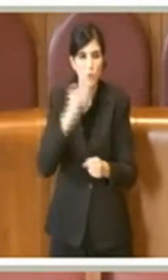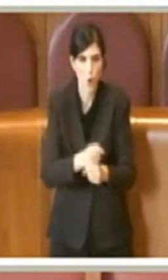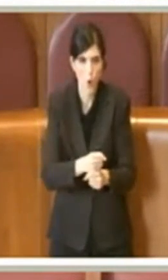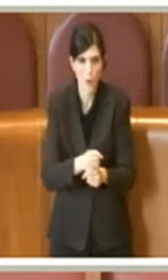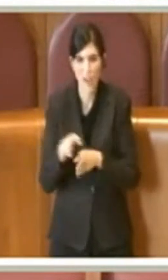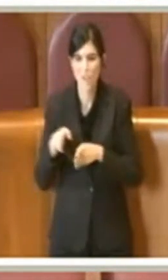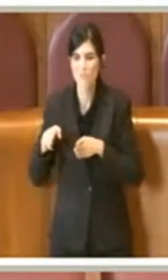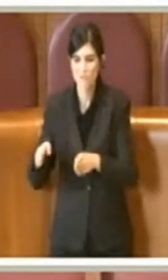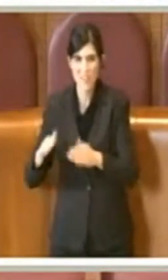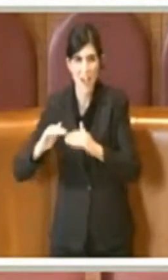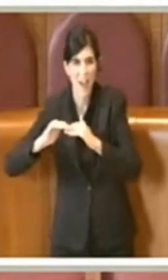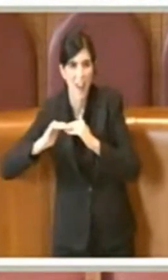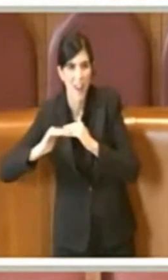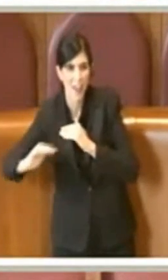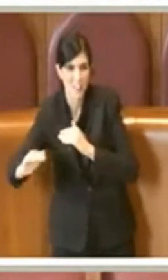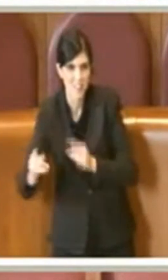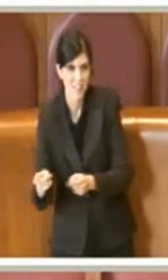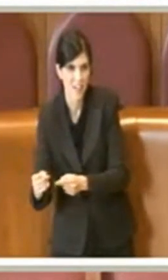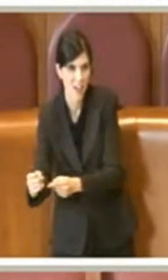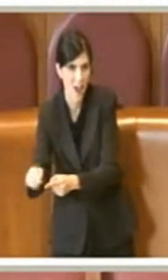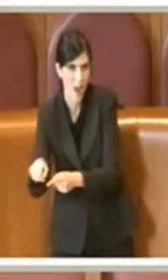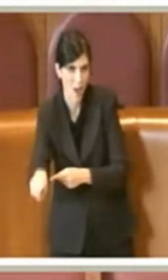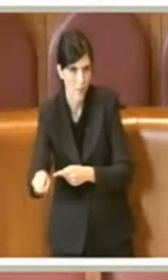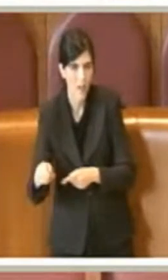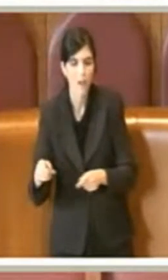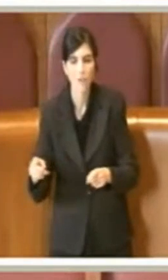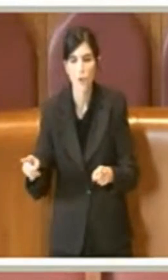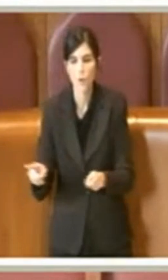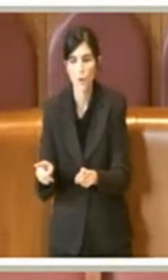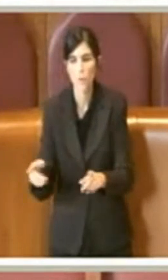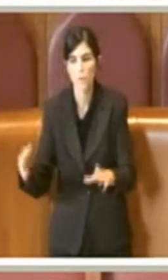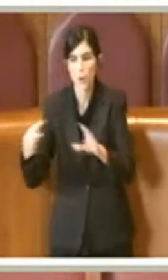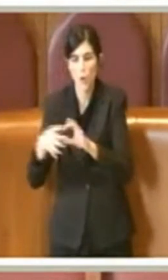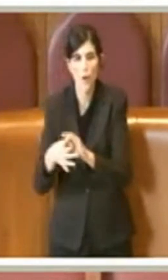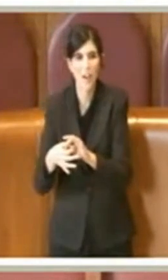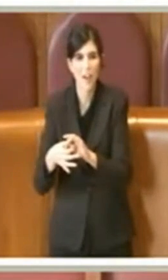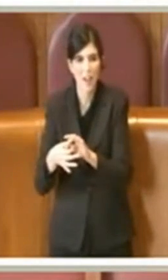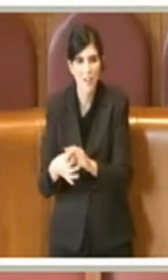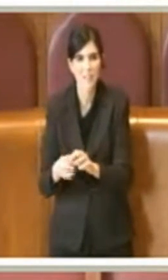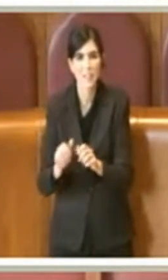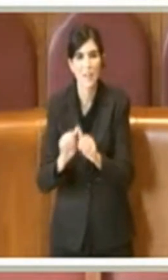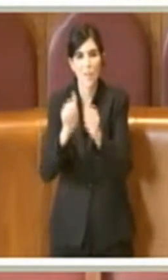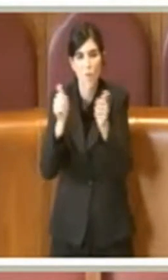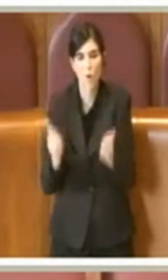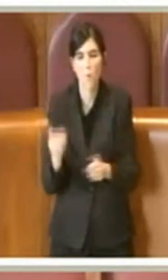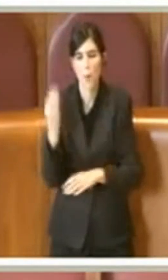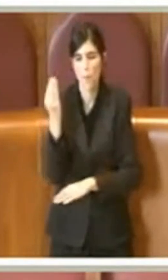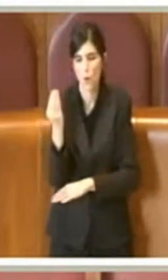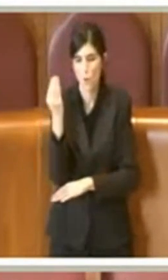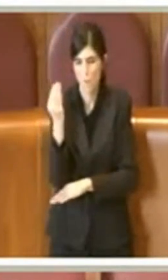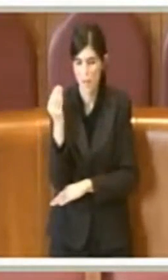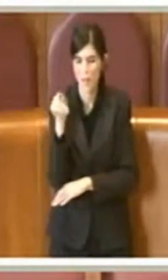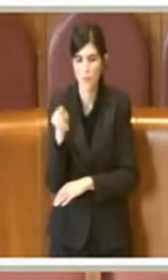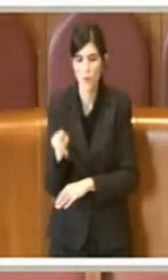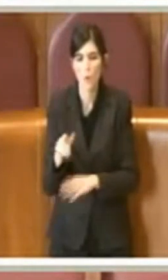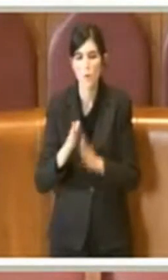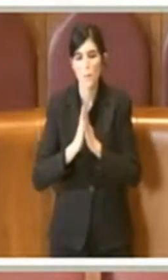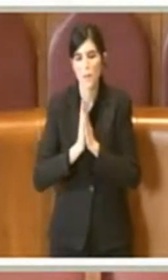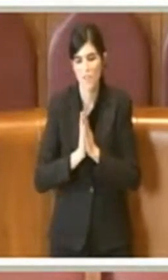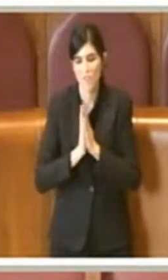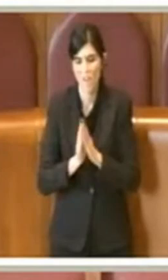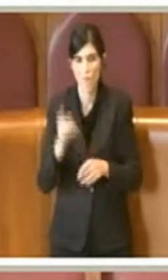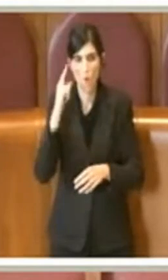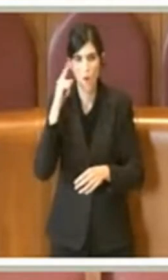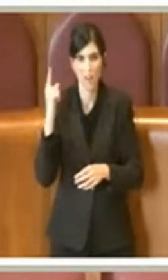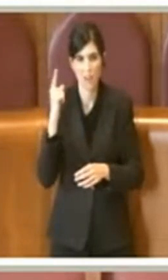lastricate che rappresentano un monumento. Quindi sgombriamo il campo da quest